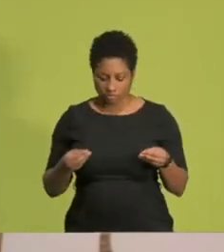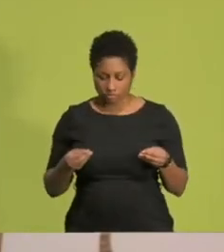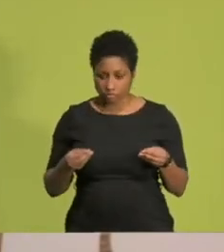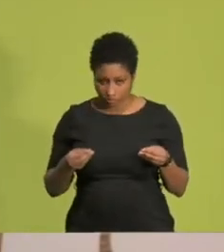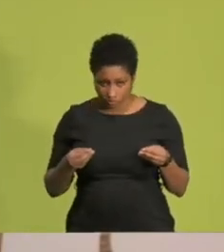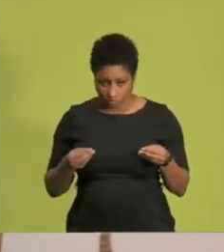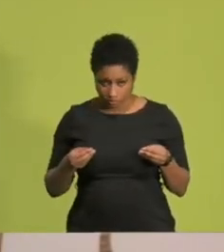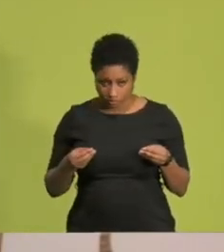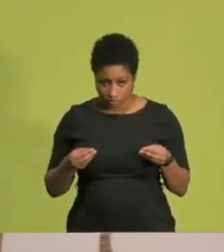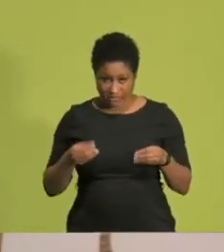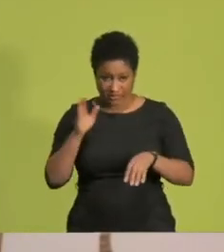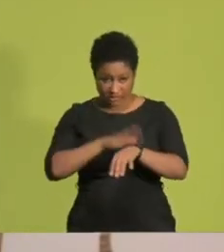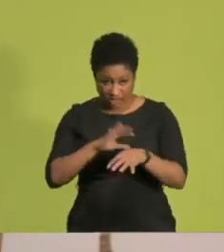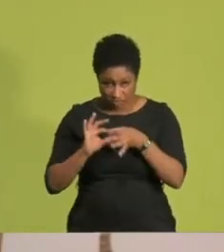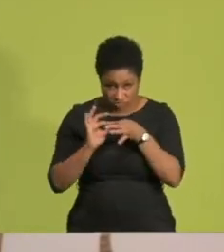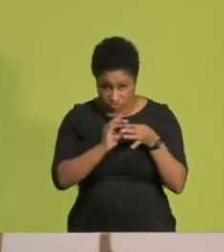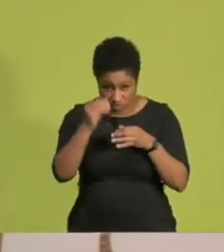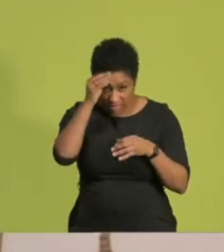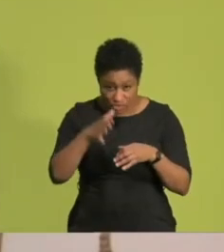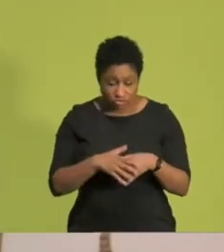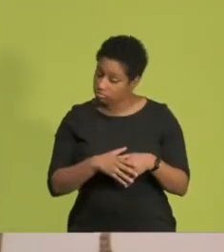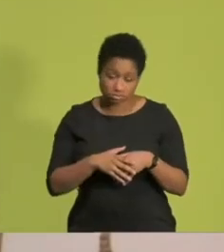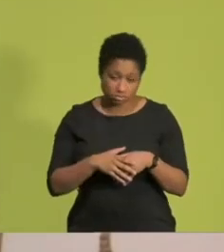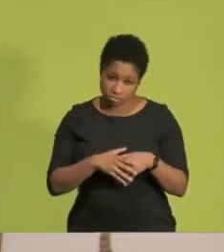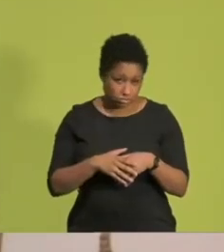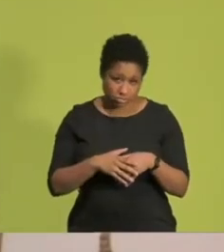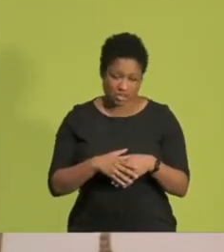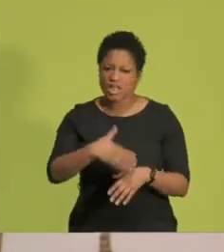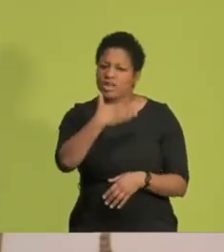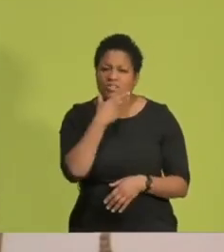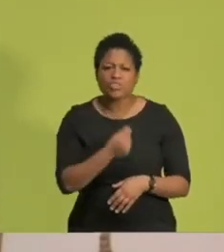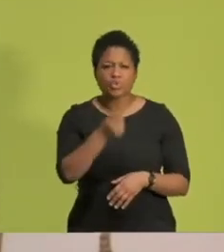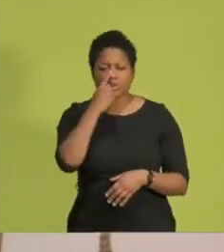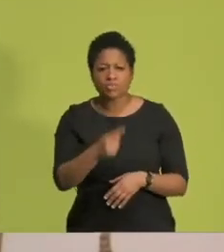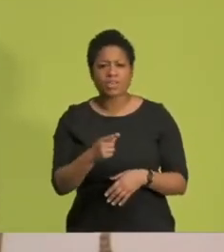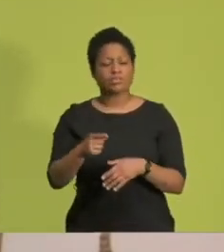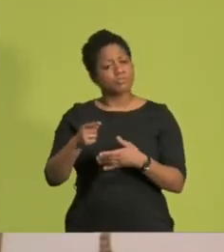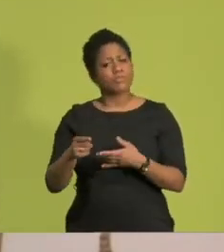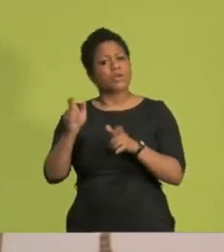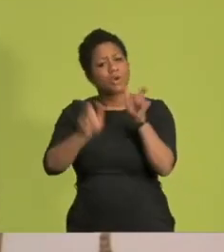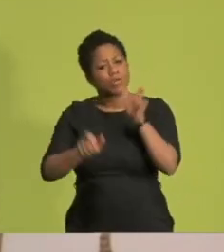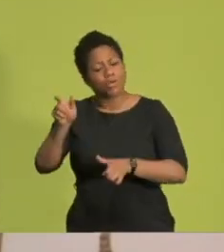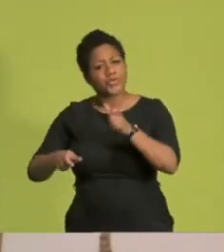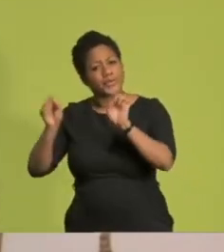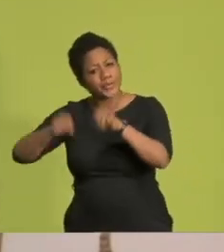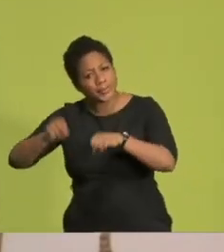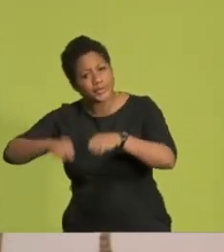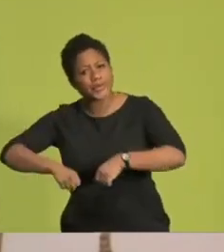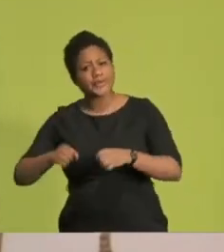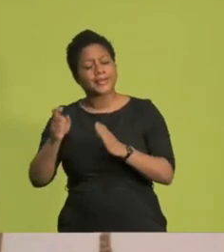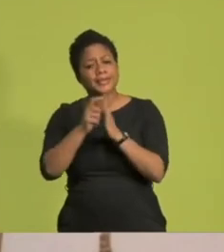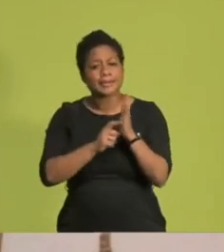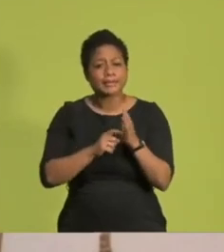Bildung. Wie schön wäre es, wenn junge Menschen mittels eines kompetenten, wachsamen, digitalen Umgangs die Welt und die